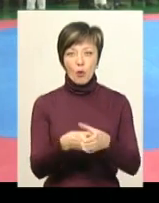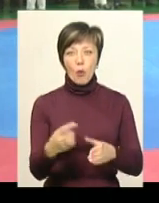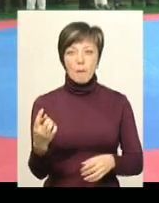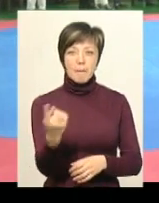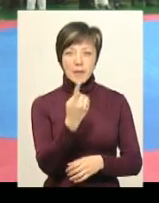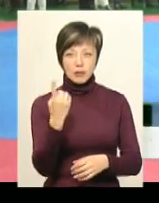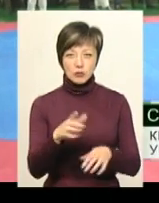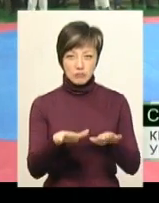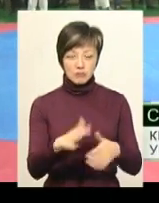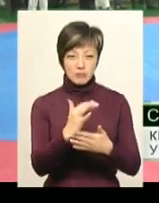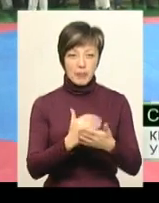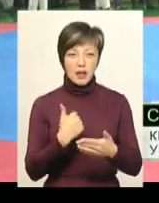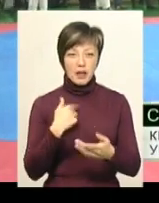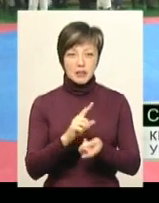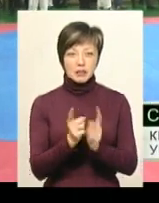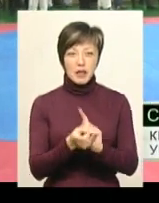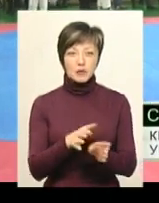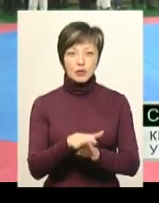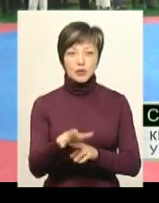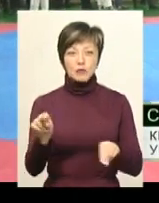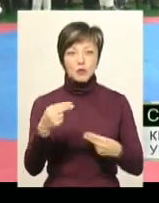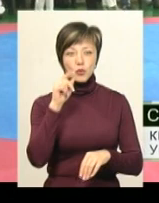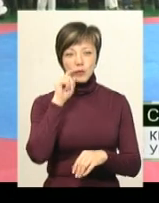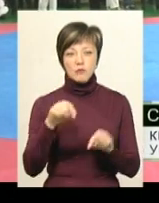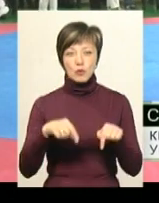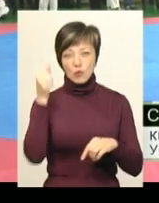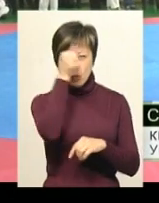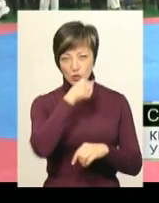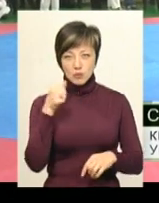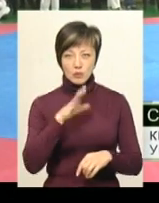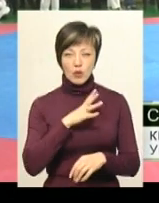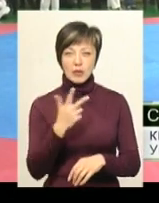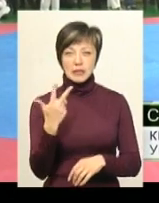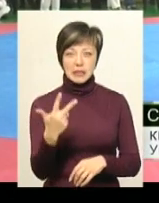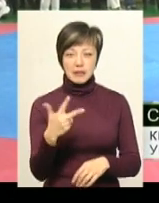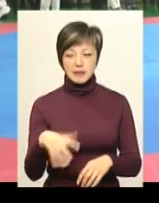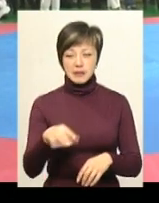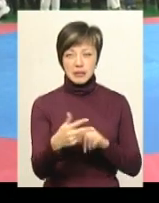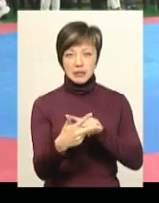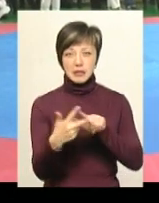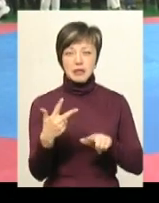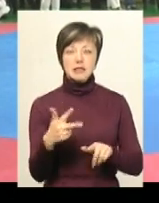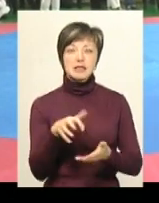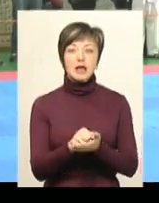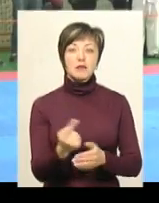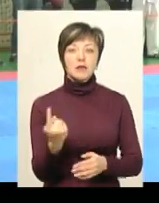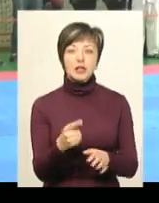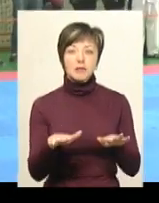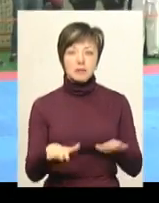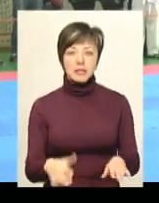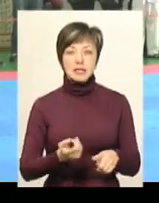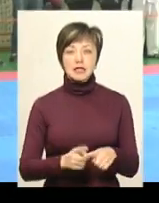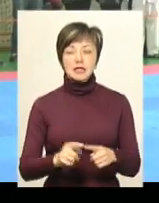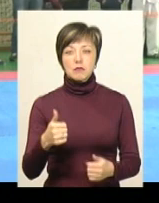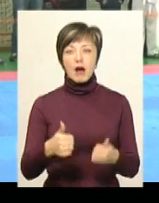«Я стала абсолютною чемпіонкою України. В цьому році було їх три. Всі три я зайняла перше місце. Ці